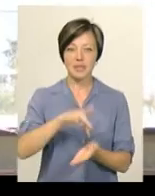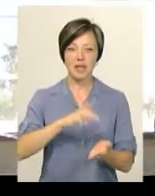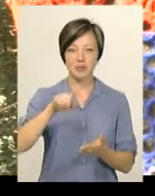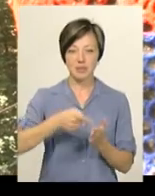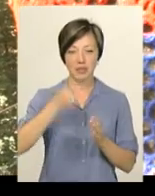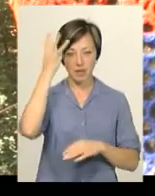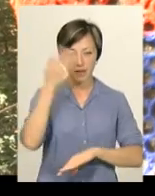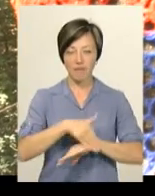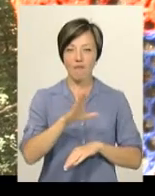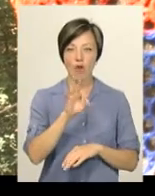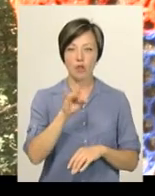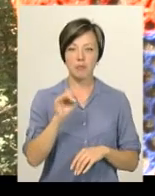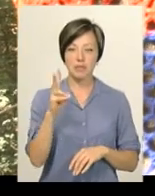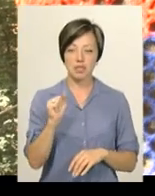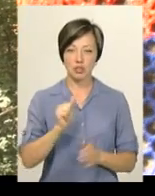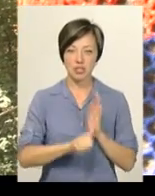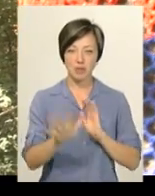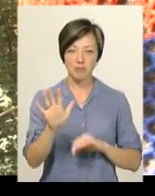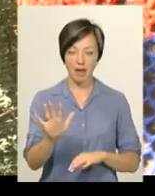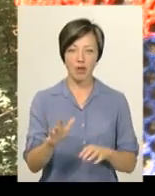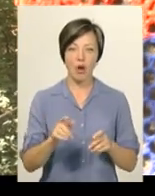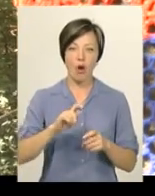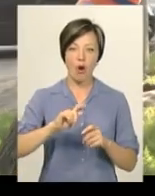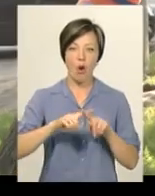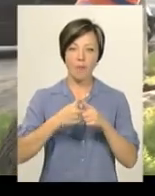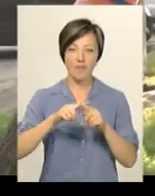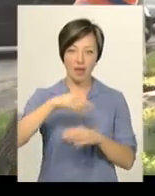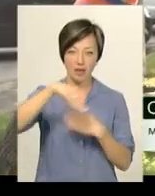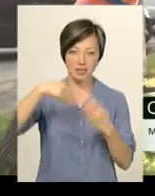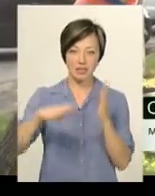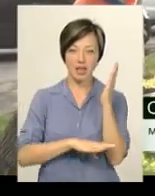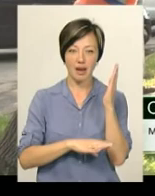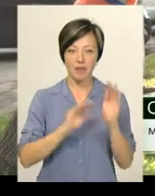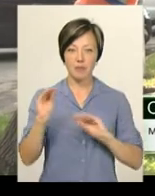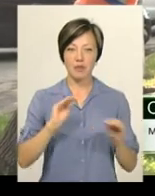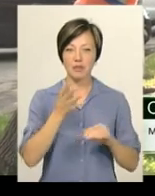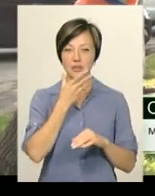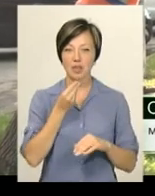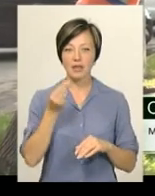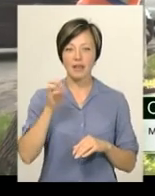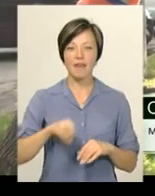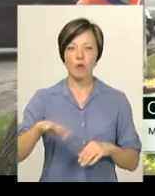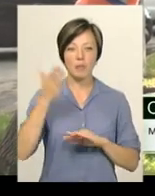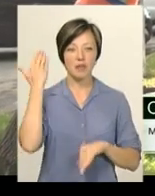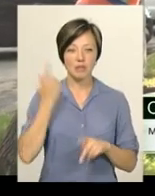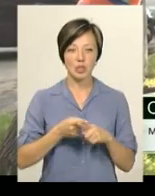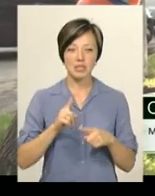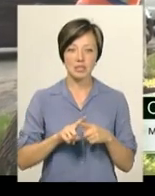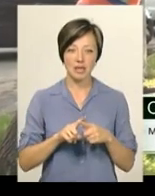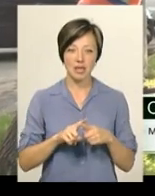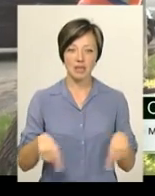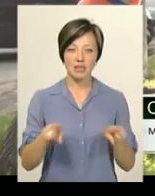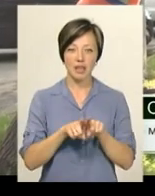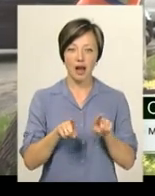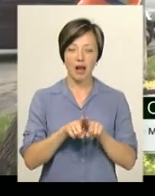Хмельничкого на вулиці Володимирська, 65, вона обв'язує дерева. Дерева прикрашають в Європі вже давно. Це так